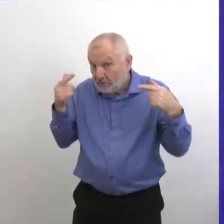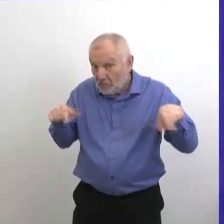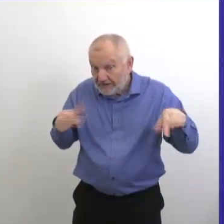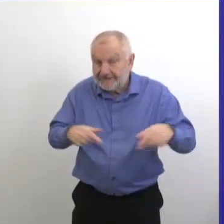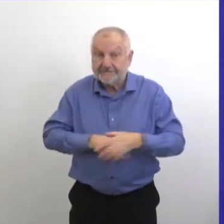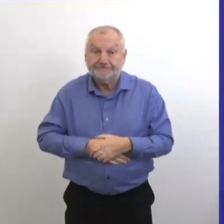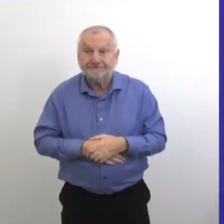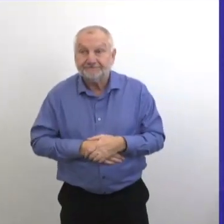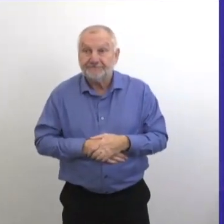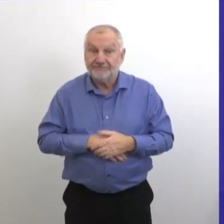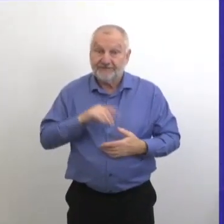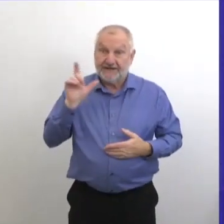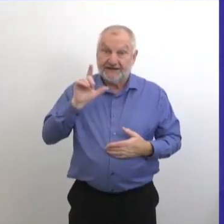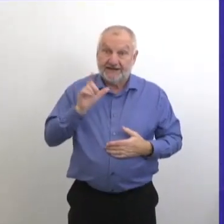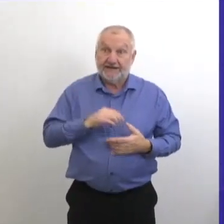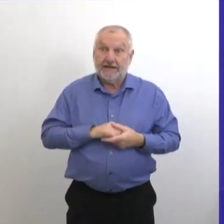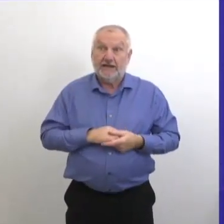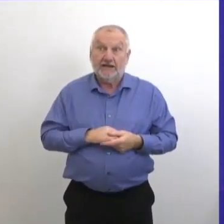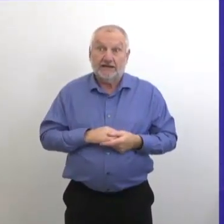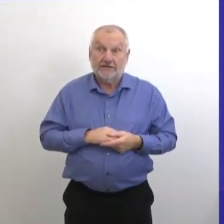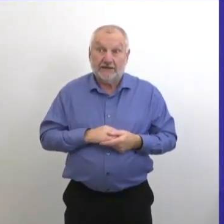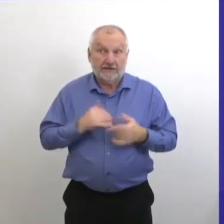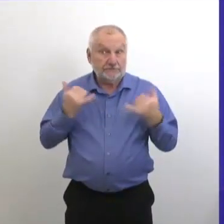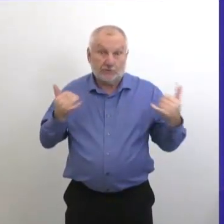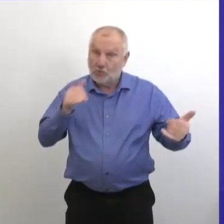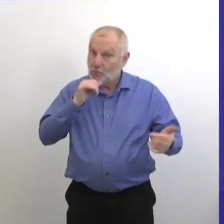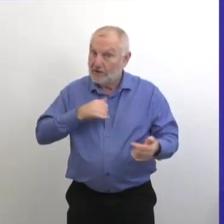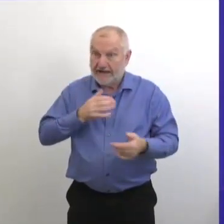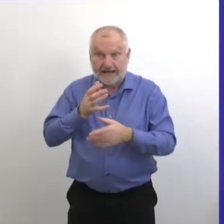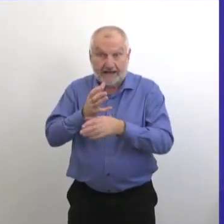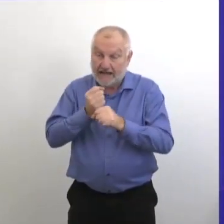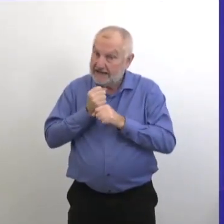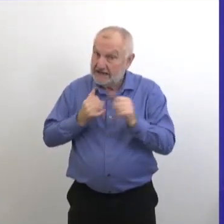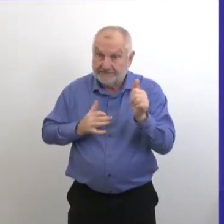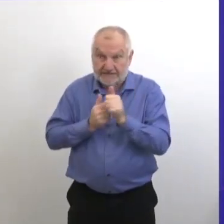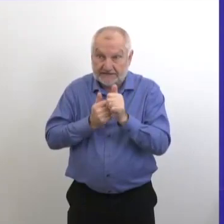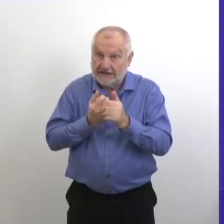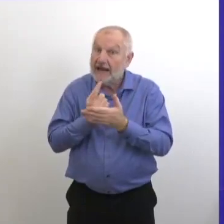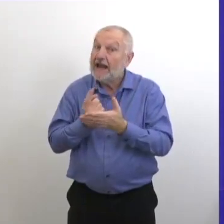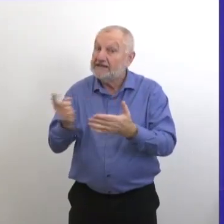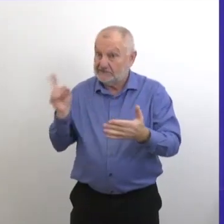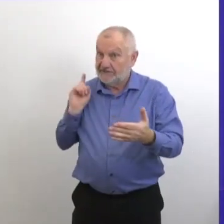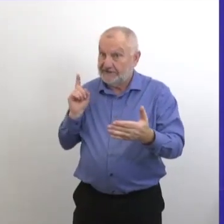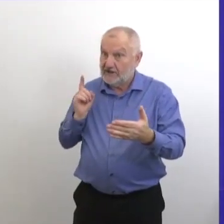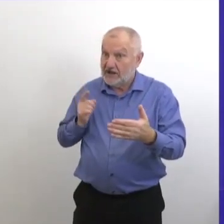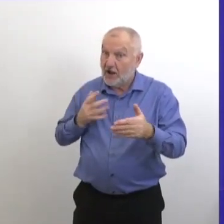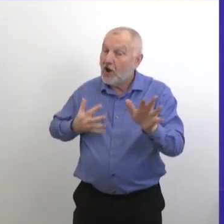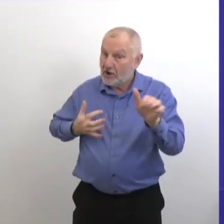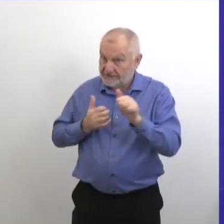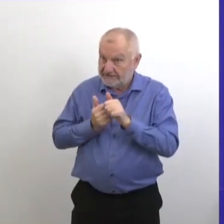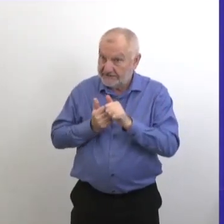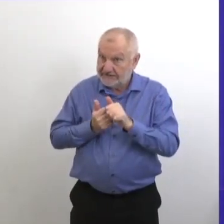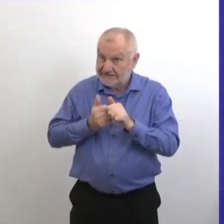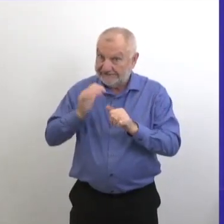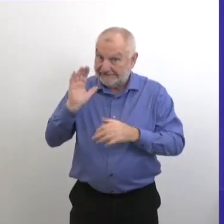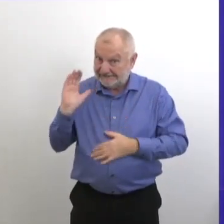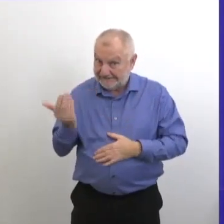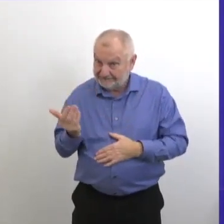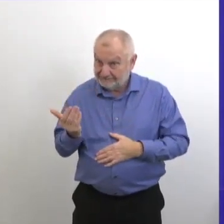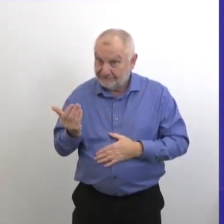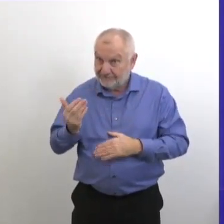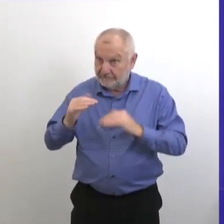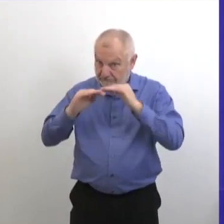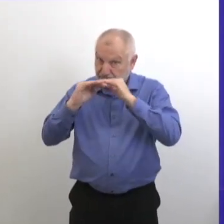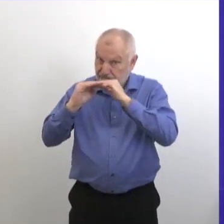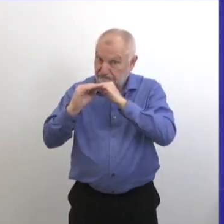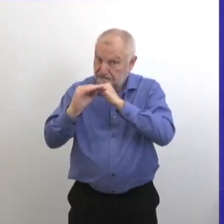Je n'ai pas reçu de mise à jour aujourd'hui. J'en ai reçu un la semaine dernière et on m'a dit que les choses se stabilisaient là. Il y